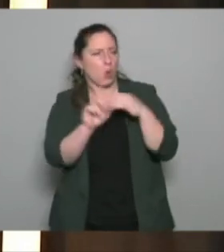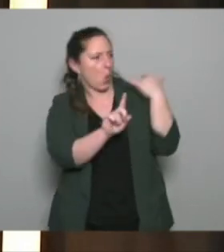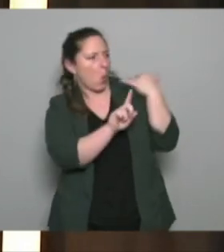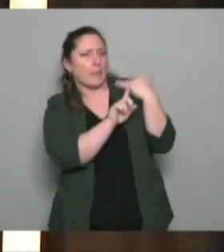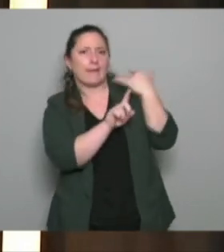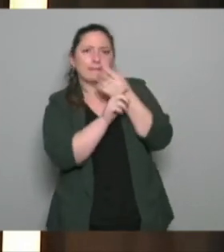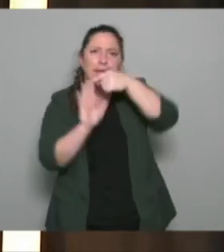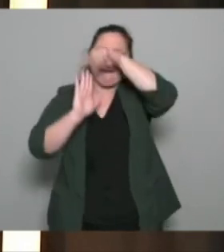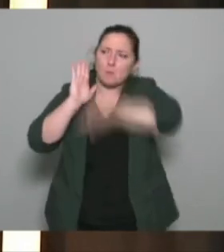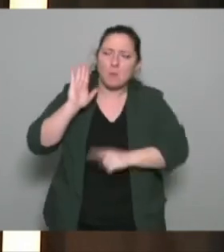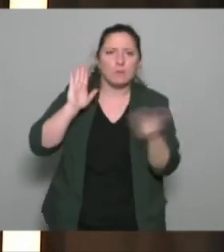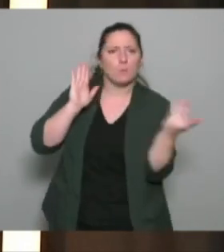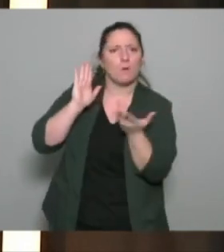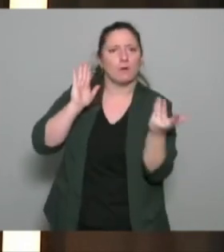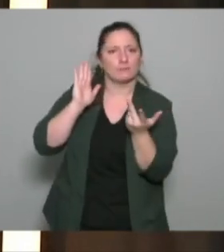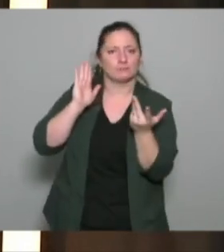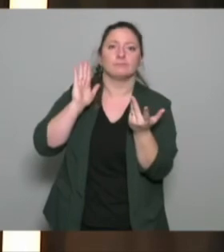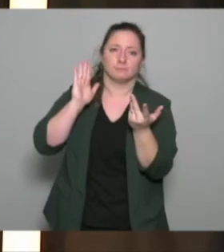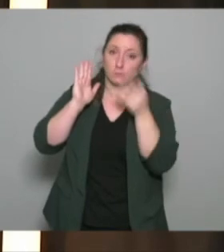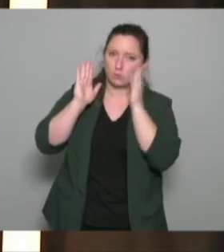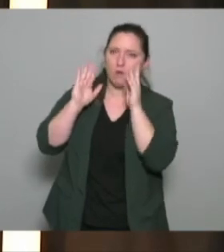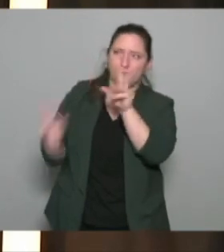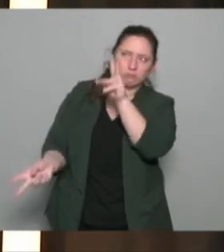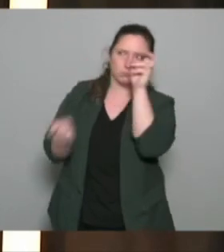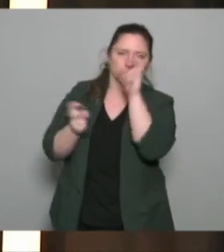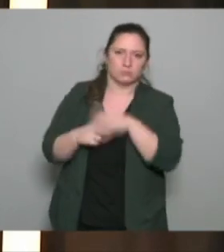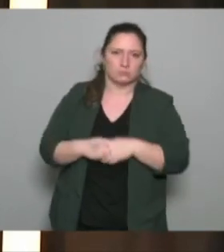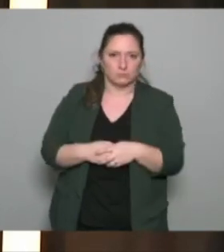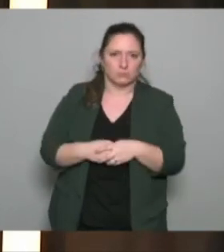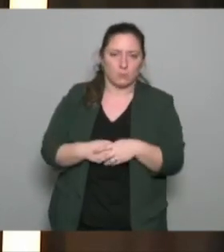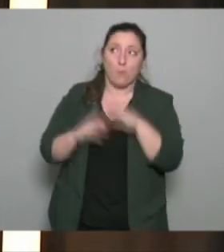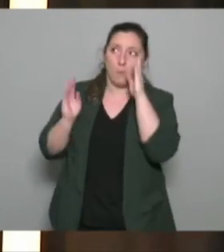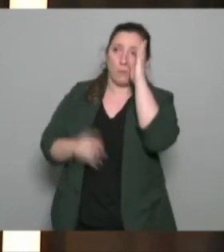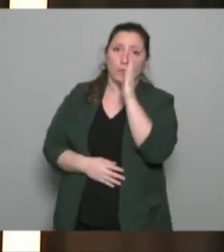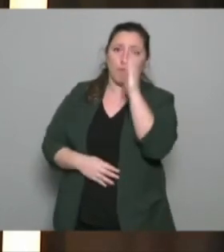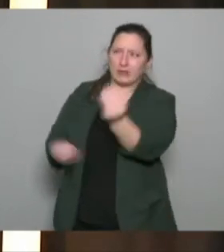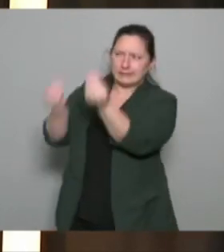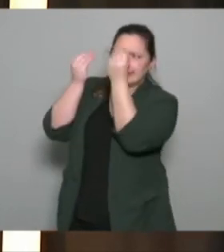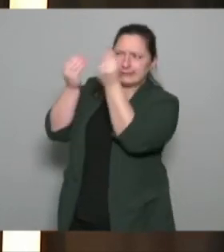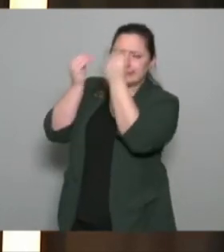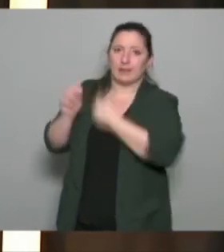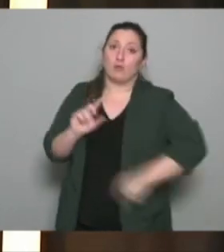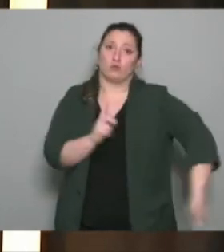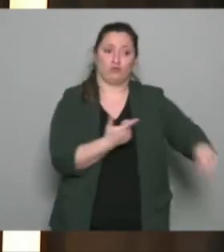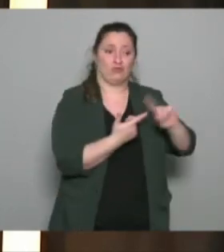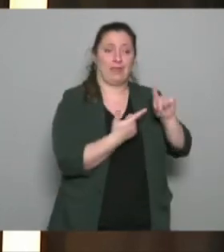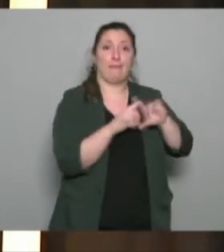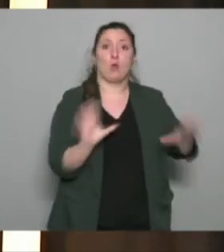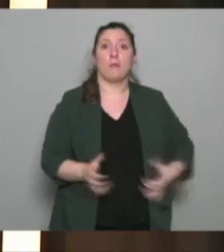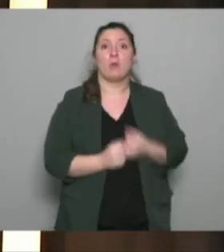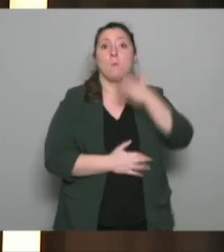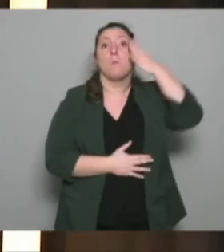besoin de le comprendre un peu bon et puis la compétence au sens compétence professionnelle que